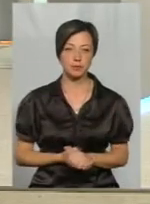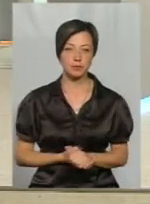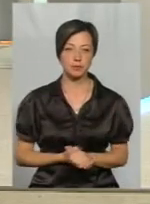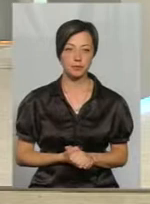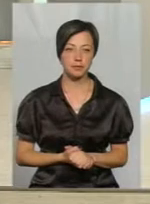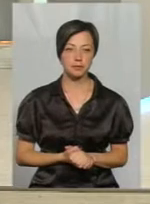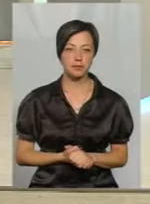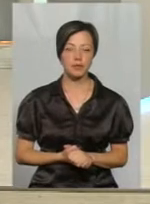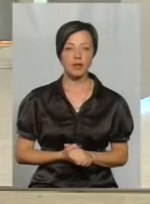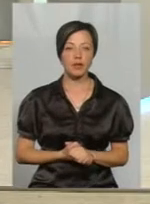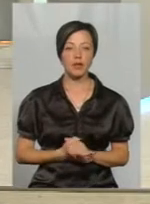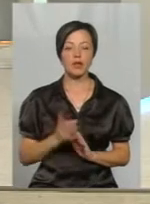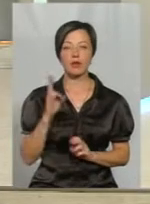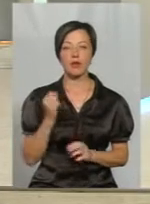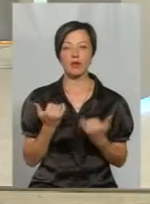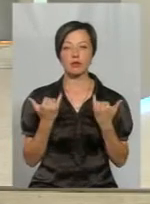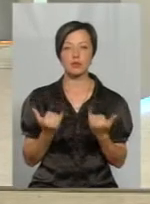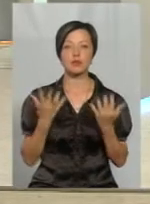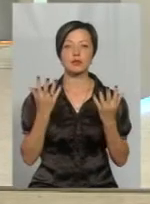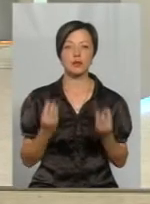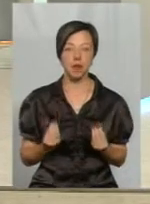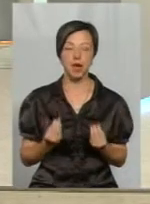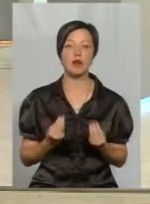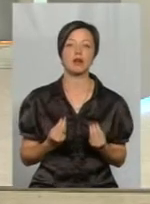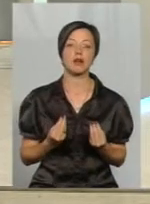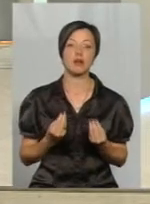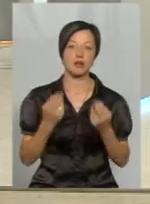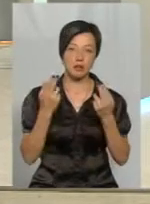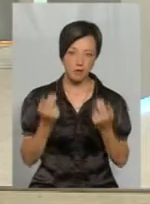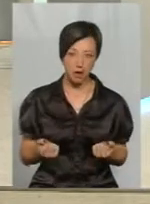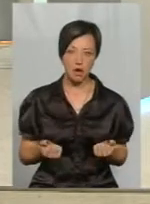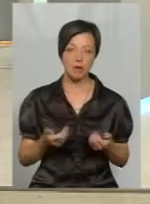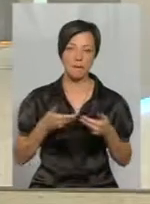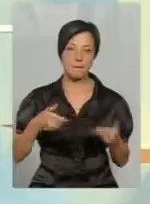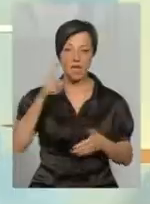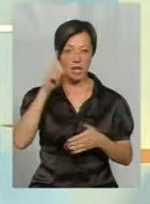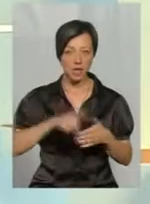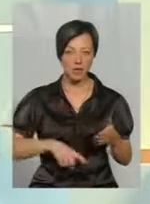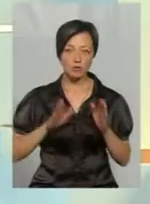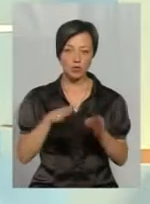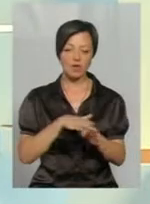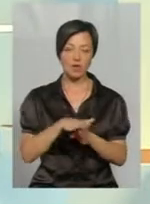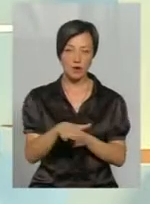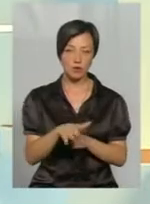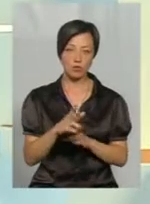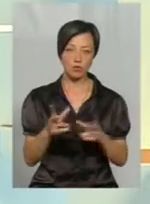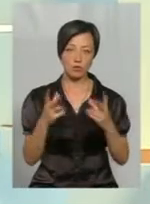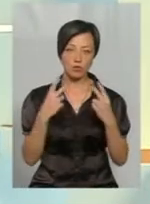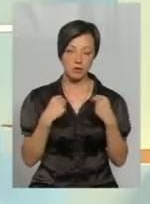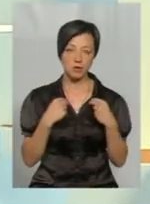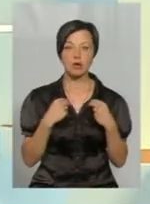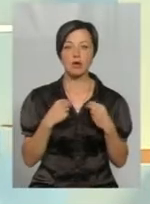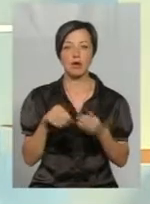На сьогоднішній день так. Ми надіємося, що буде дотримане слово, тому що,